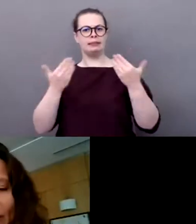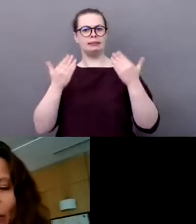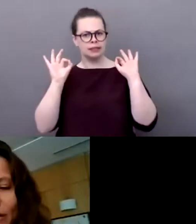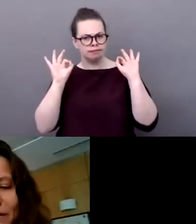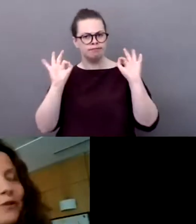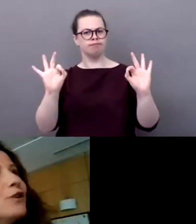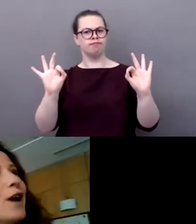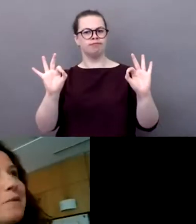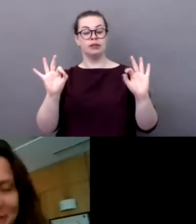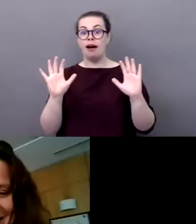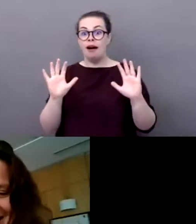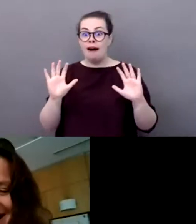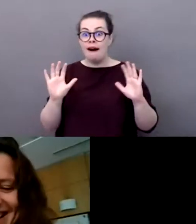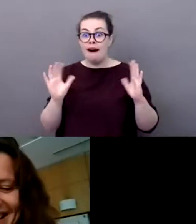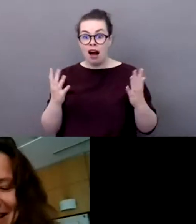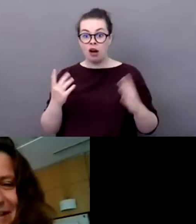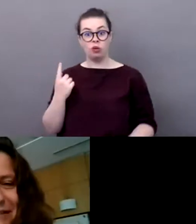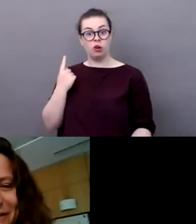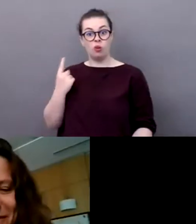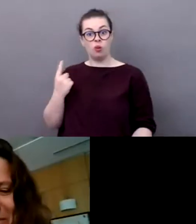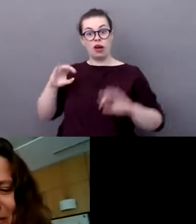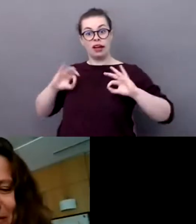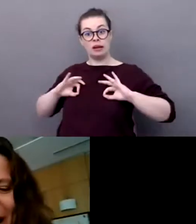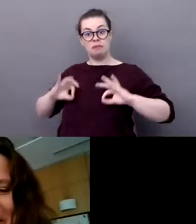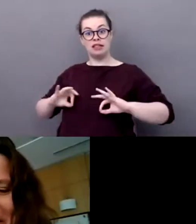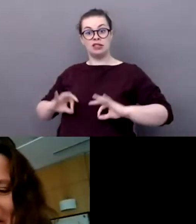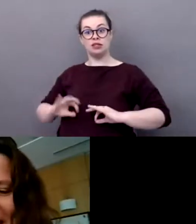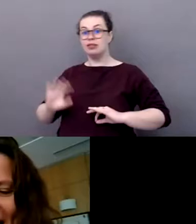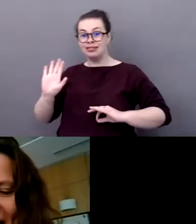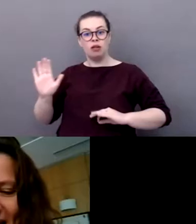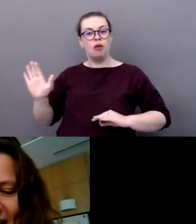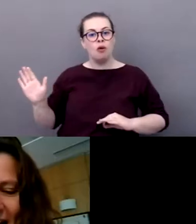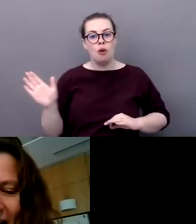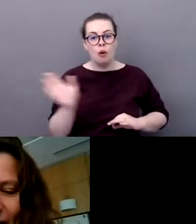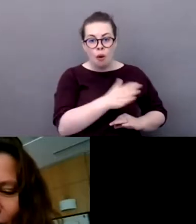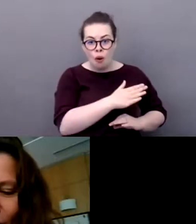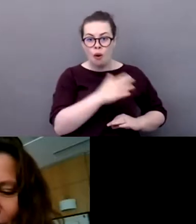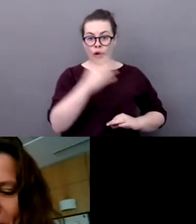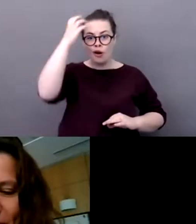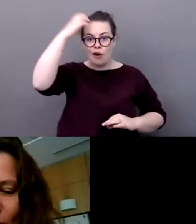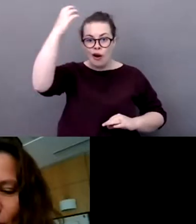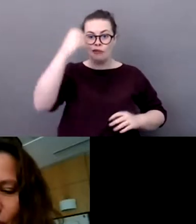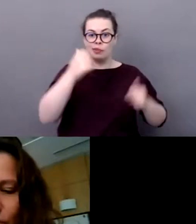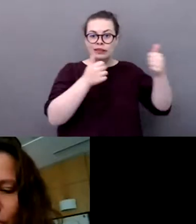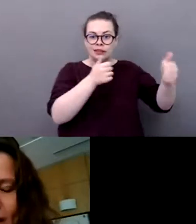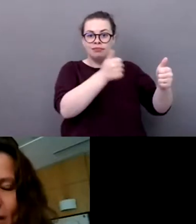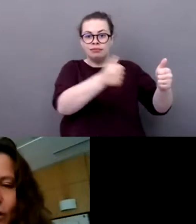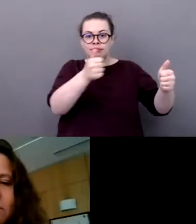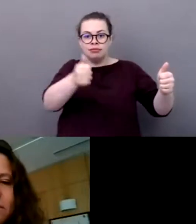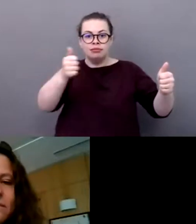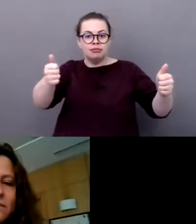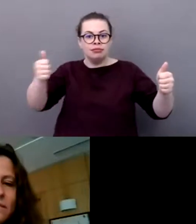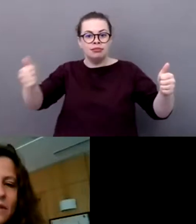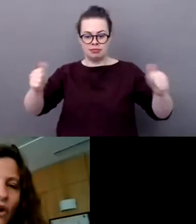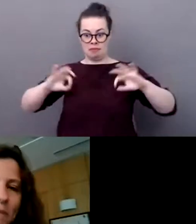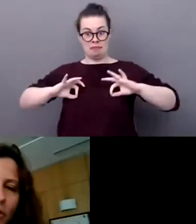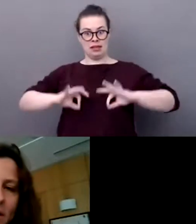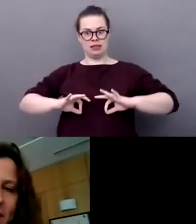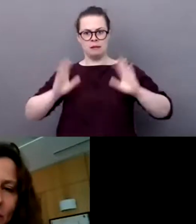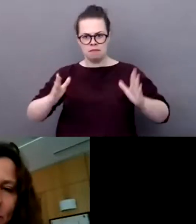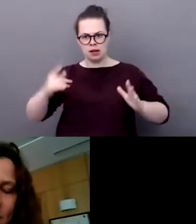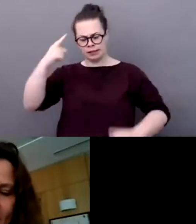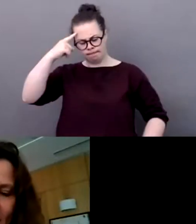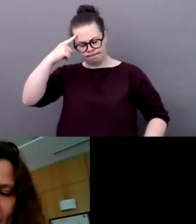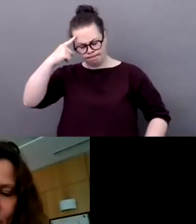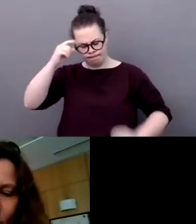chacun à notre niveau impulser des stratégies de développement durable. Alors aujourd'hui, dans ma